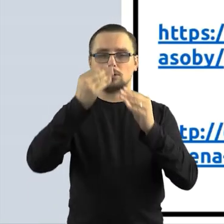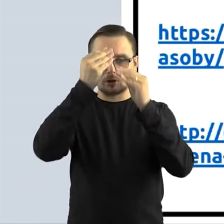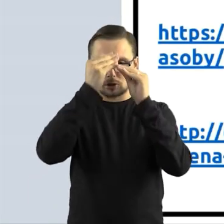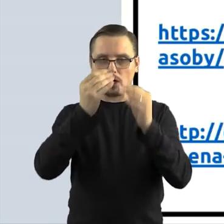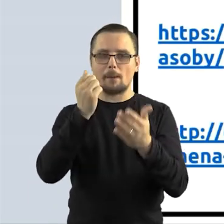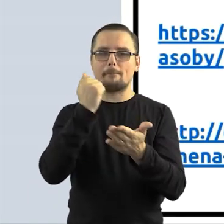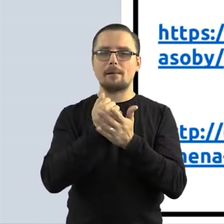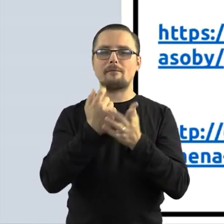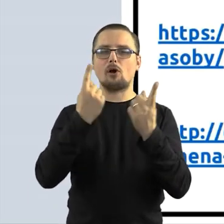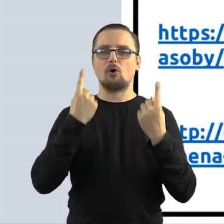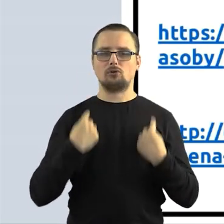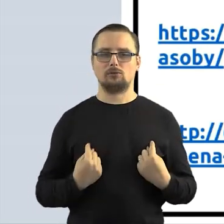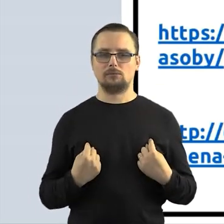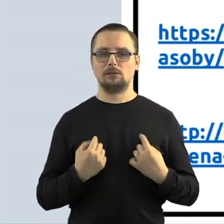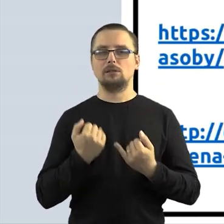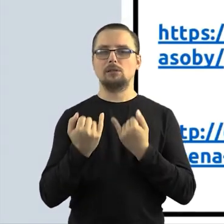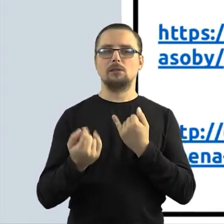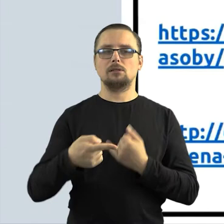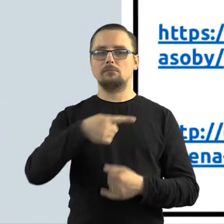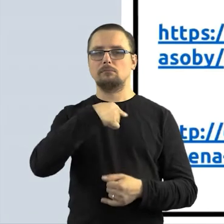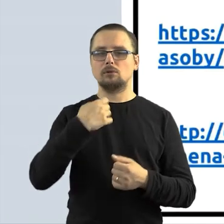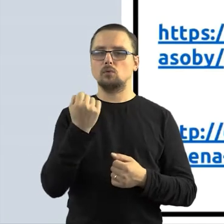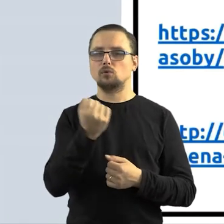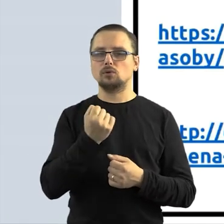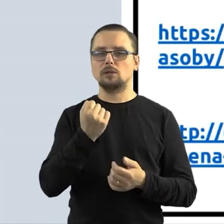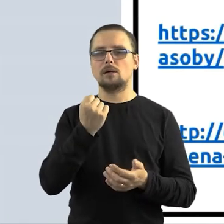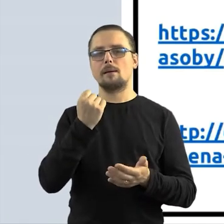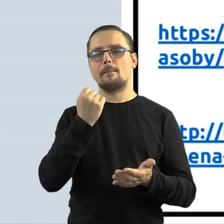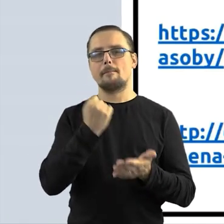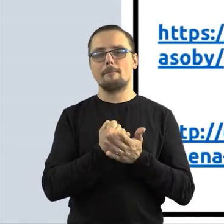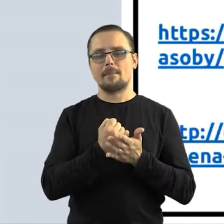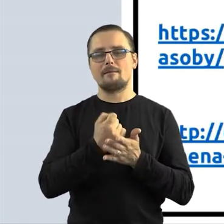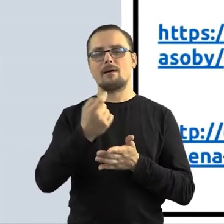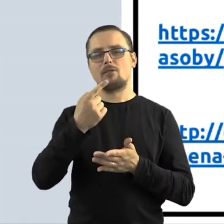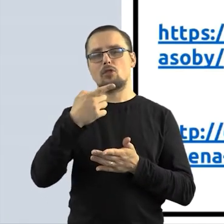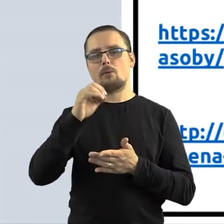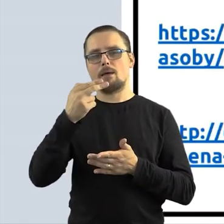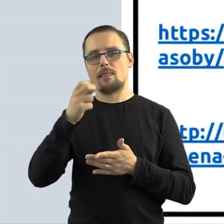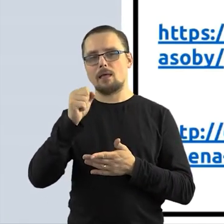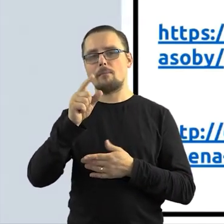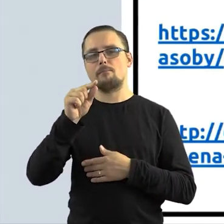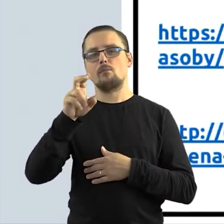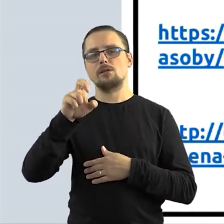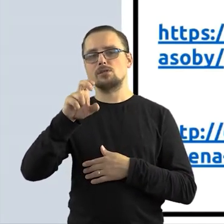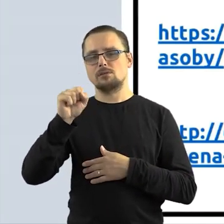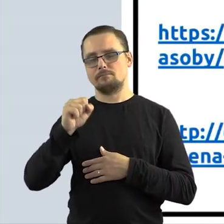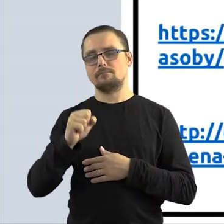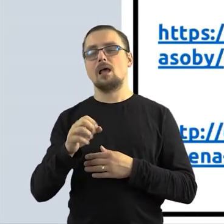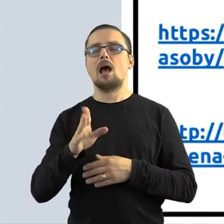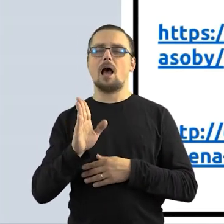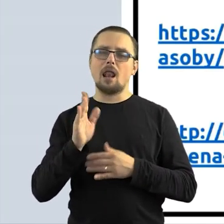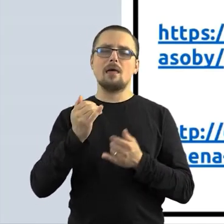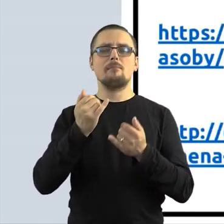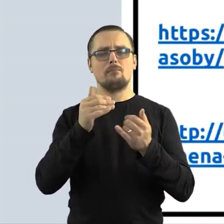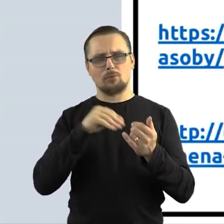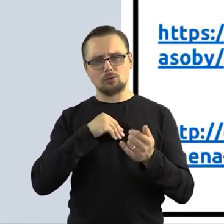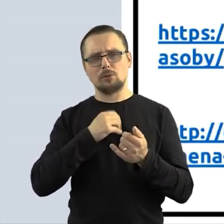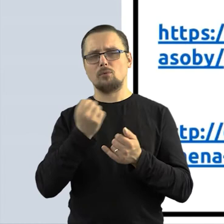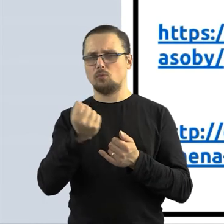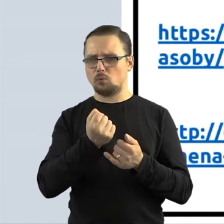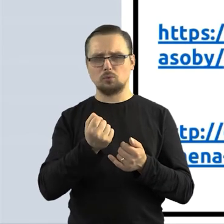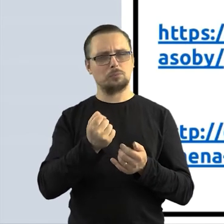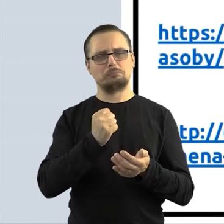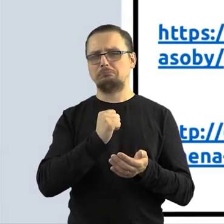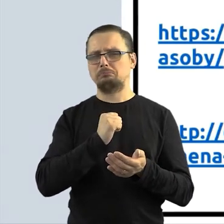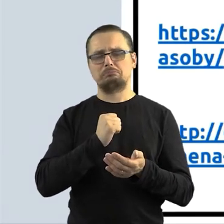osobistych w przypadku wykorzystywania utworów z domeny publicznej, ale poza tym możemy je wykorzystać dowolnie w celach promocyjnych,